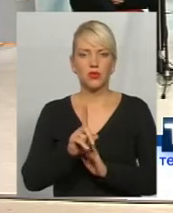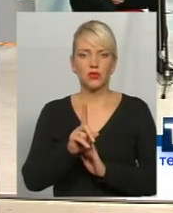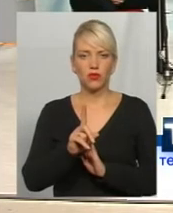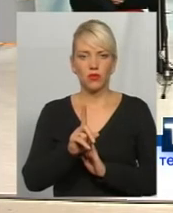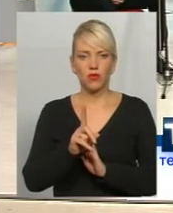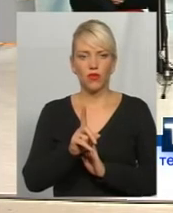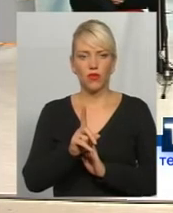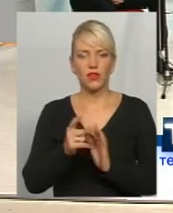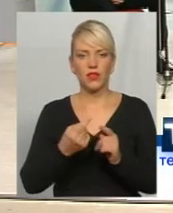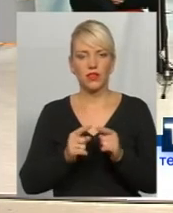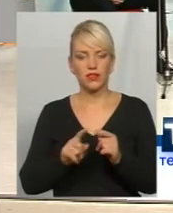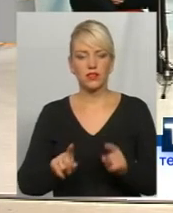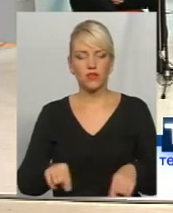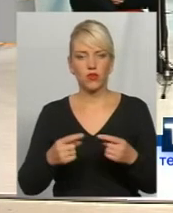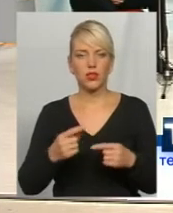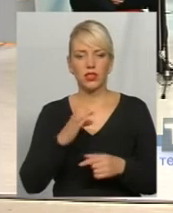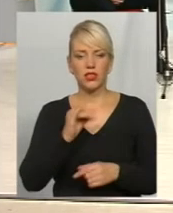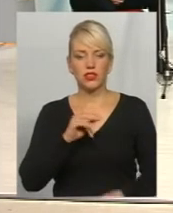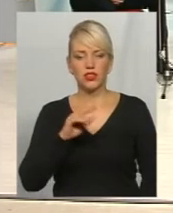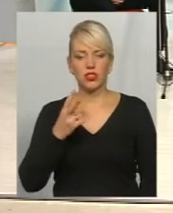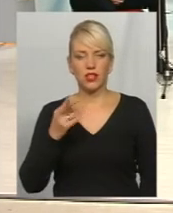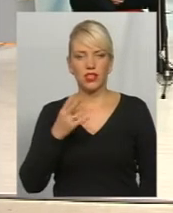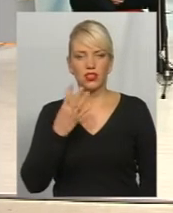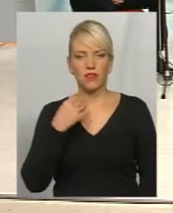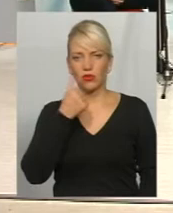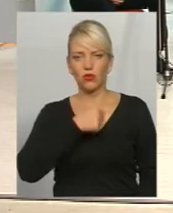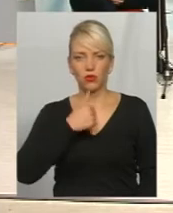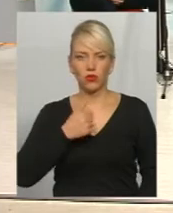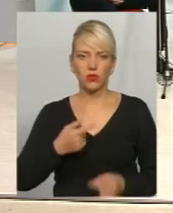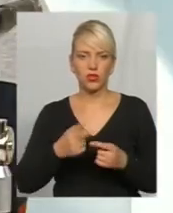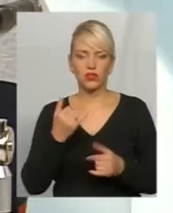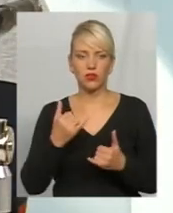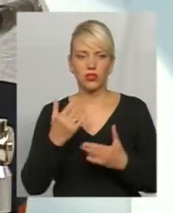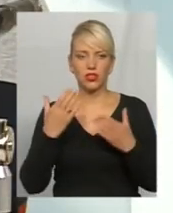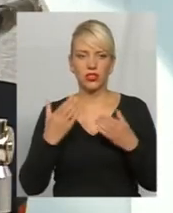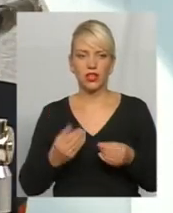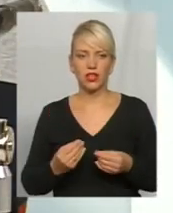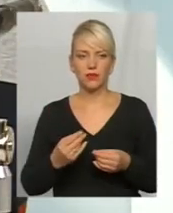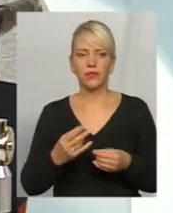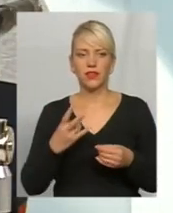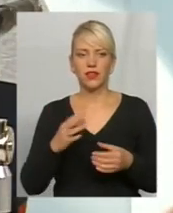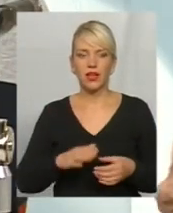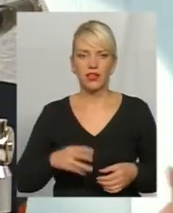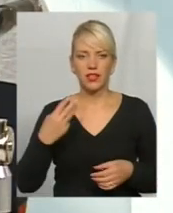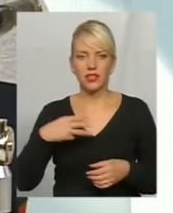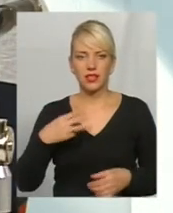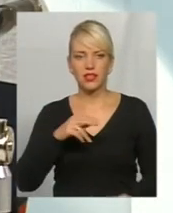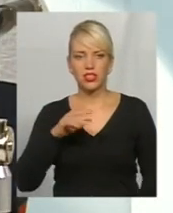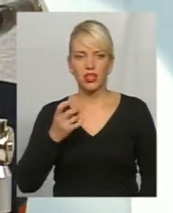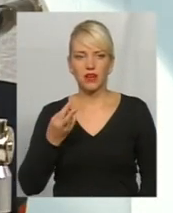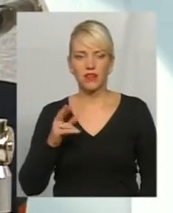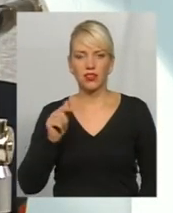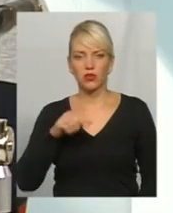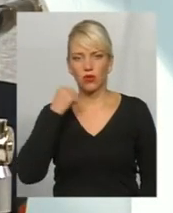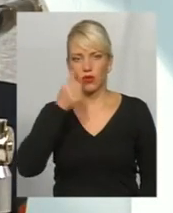їх створення ще з січня 4-го року. На сьогоднішній день, верніше не на сьогоднішній день, а на 30 червня цього